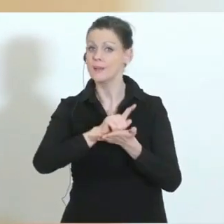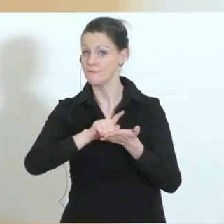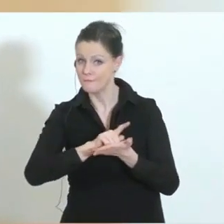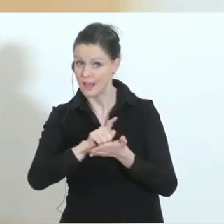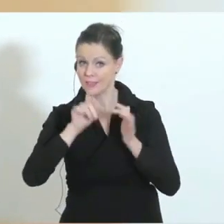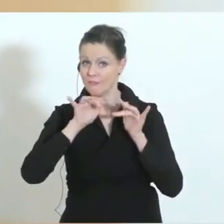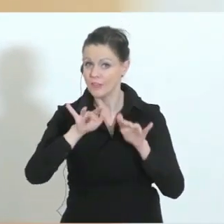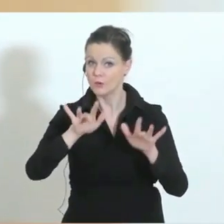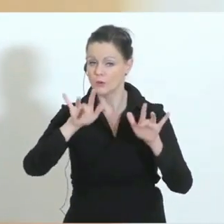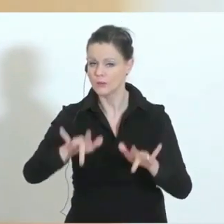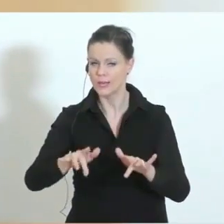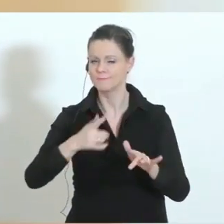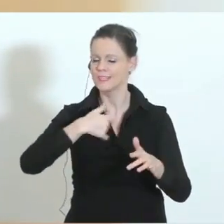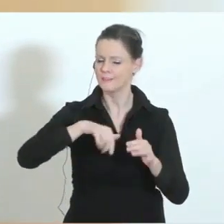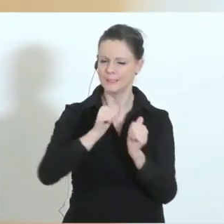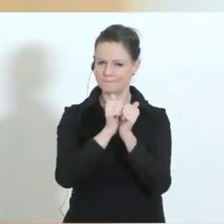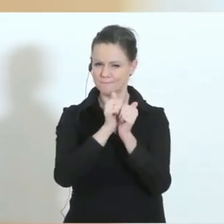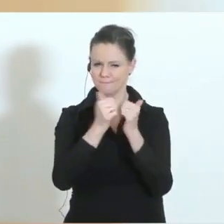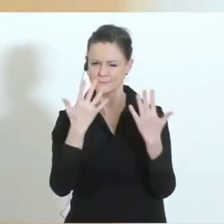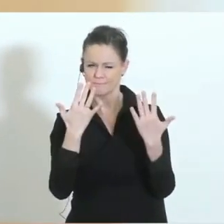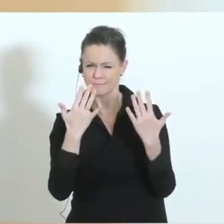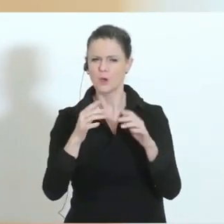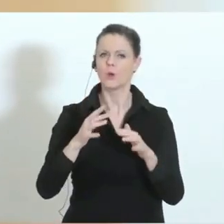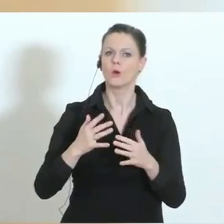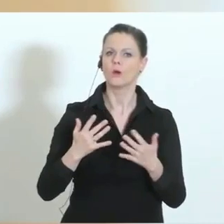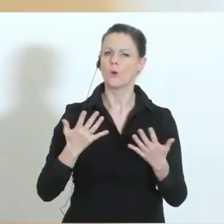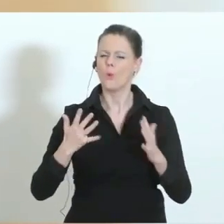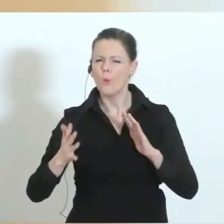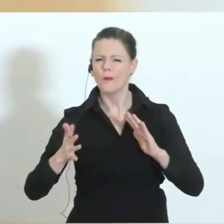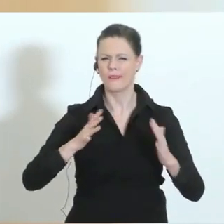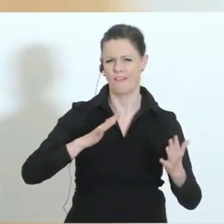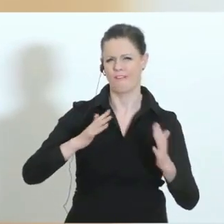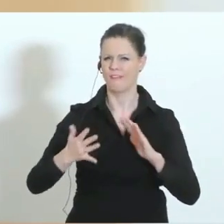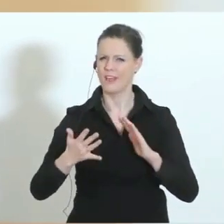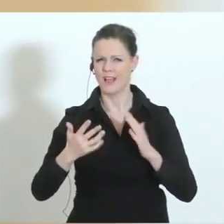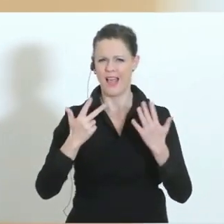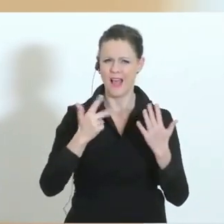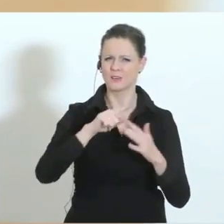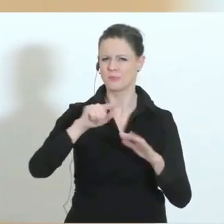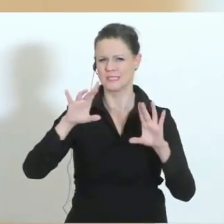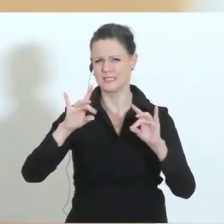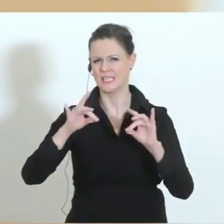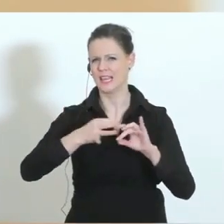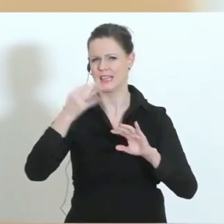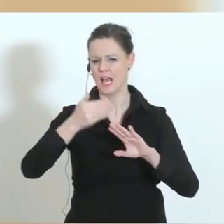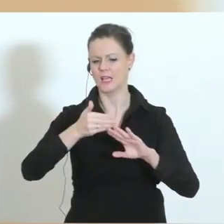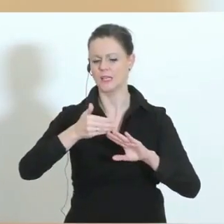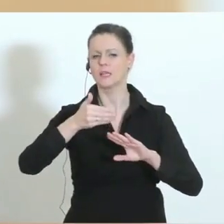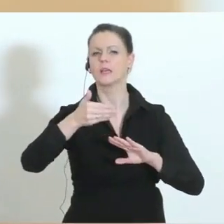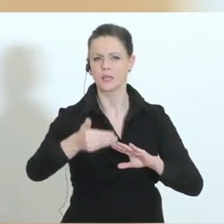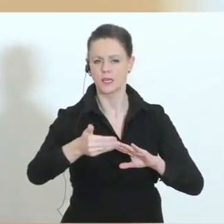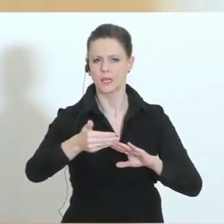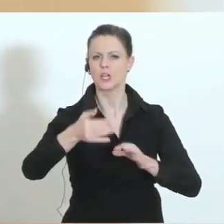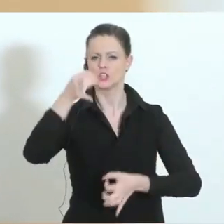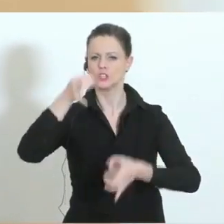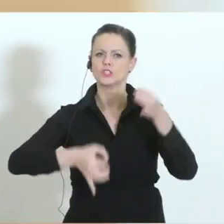rechnen insgesamt bei Maßnahmen immer mit einer Zeitverzögerung von acht bis zehn Tagen, dass man Effekte in der